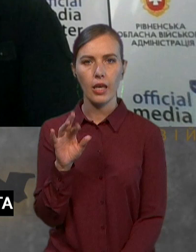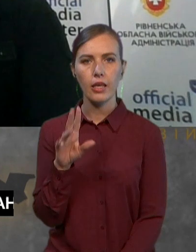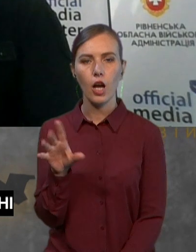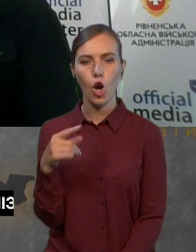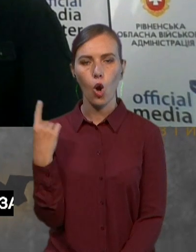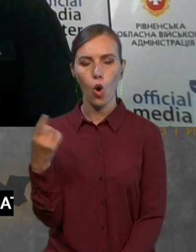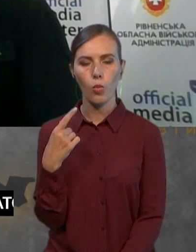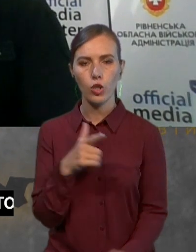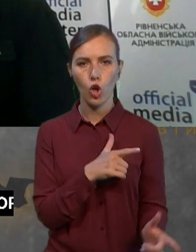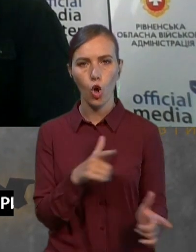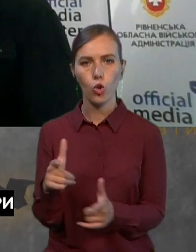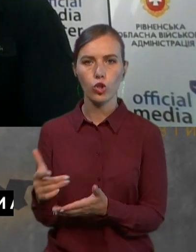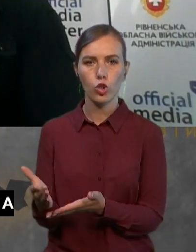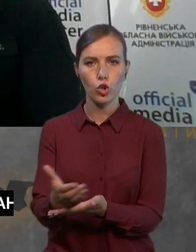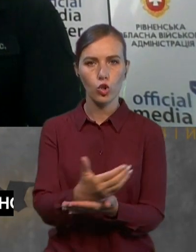урожаю?